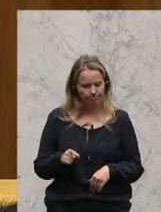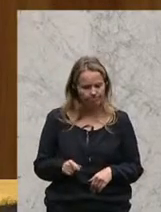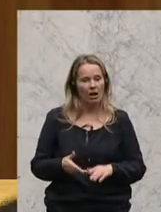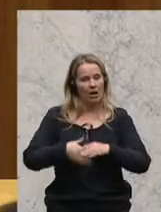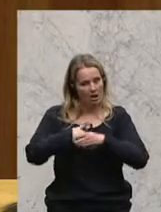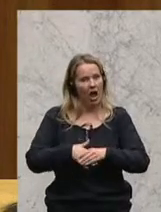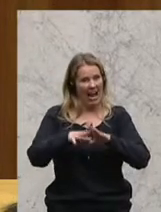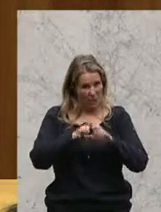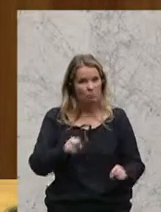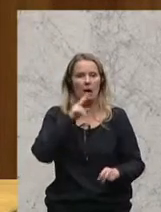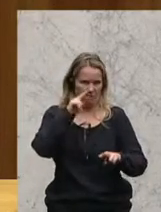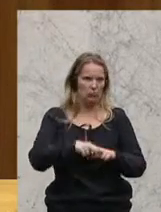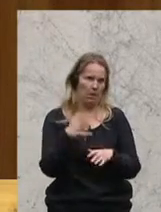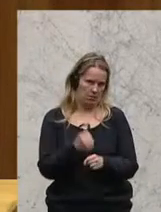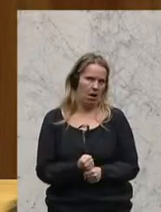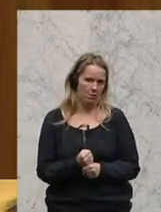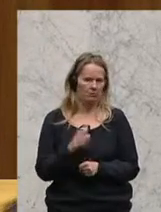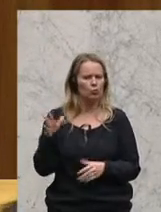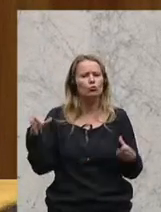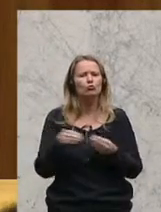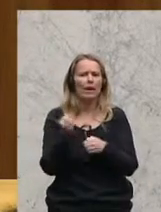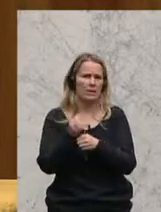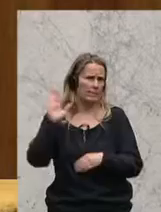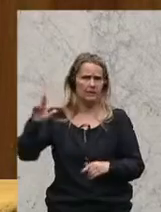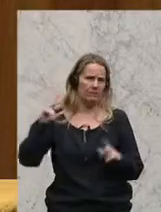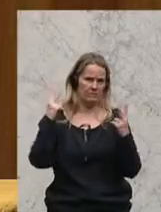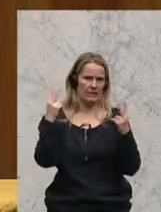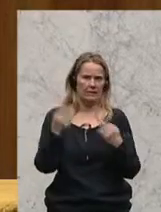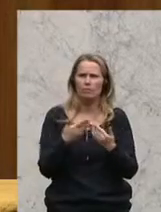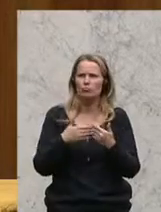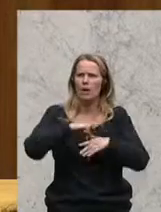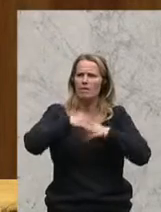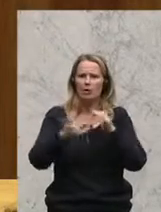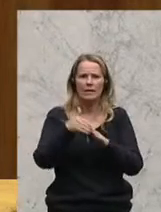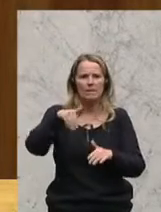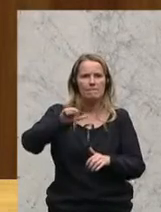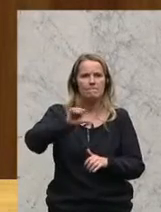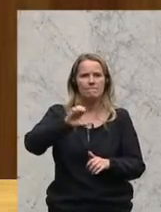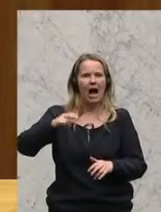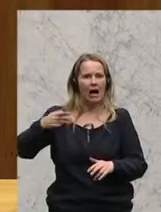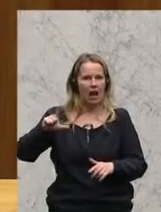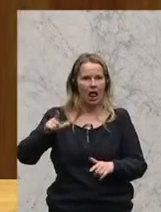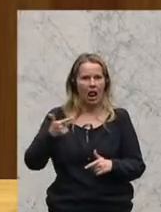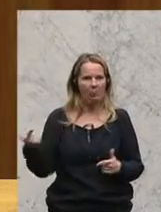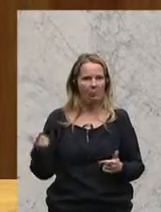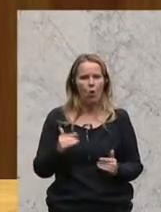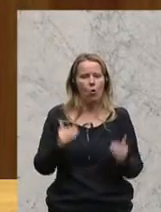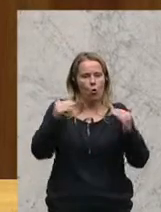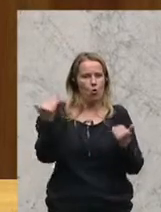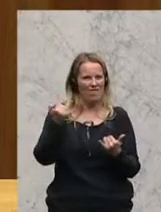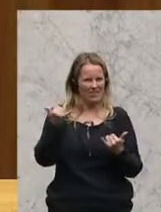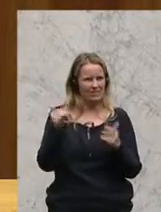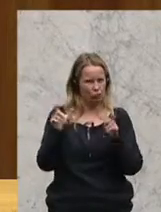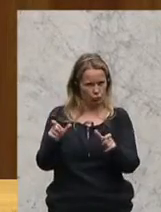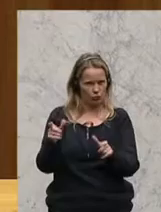hat und dass die Zusammenarbeit für ihn im Vordergrund stellt. Allein, wenn ich an das Projekt Machland, Hochwasserschutz, Machland-Nord denke, die